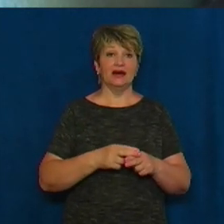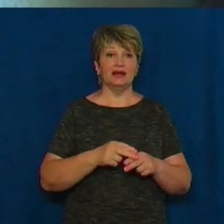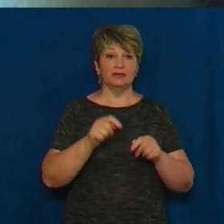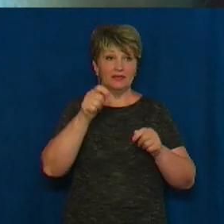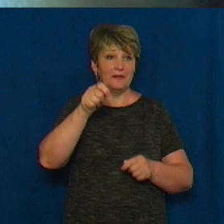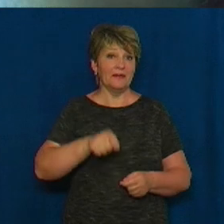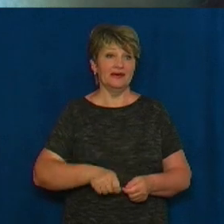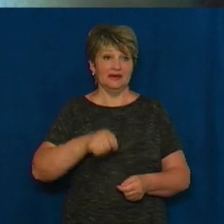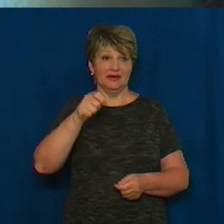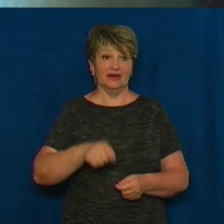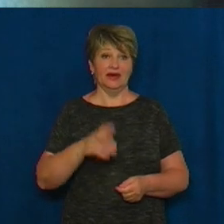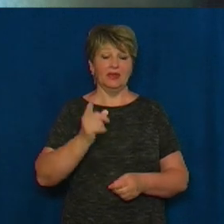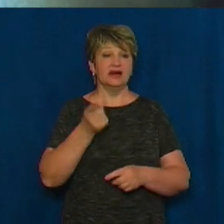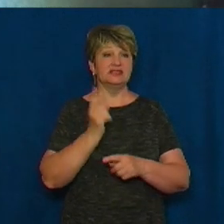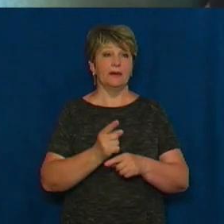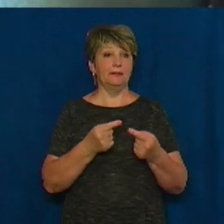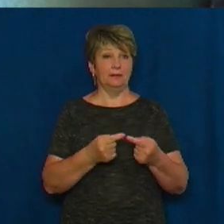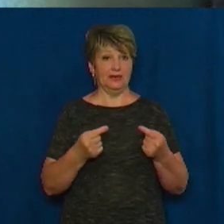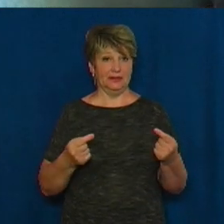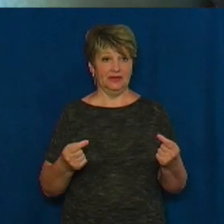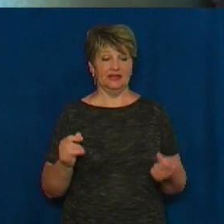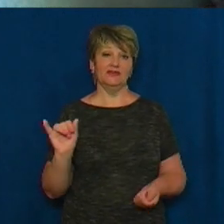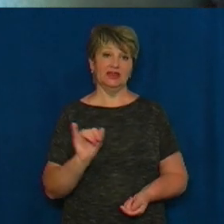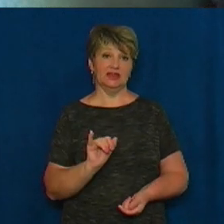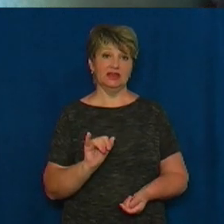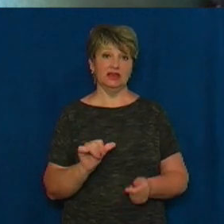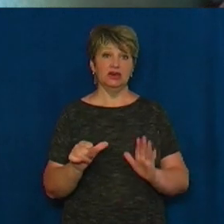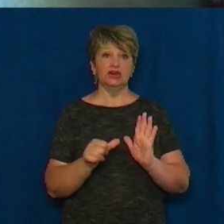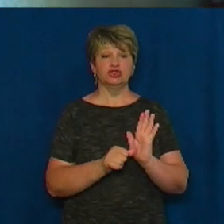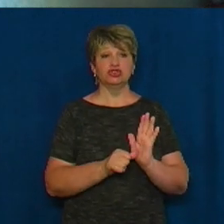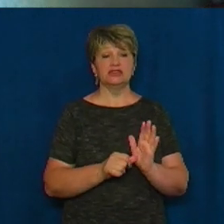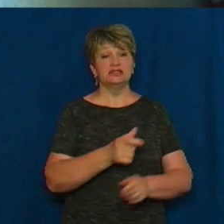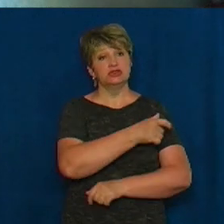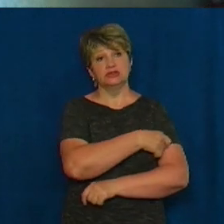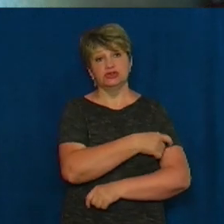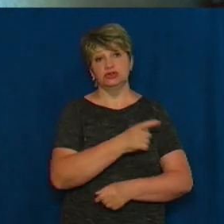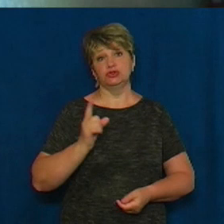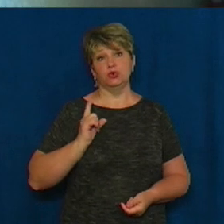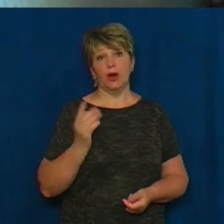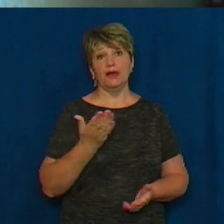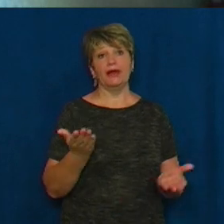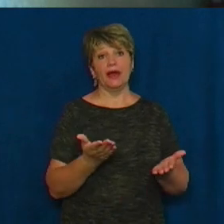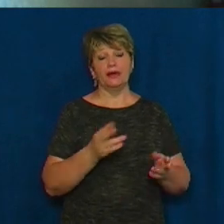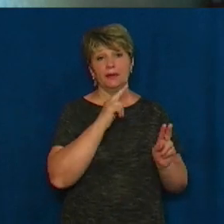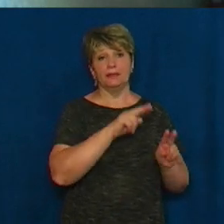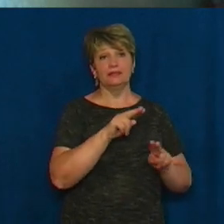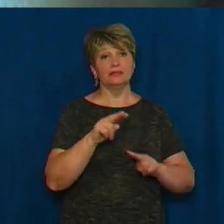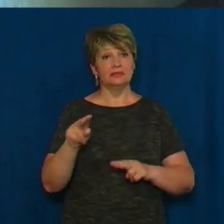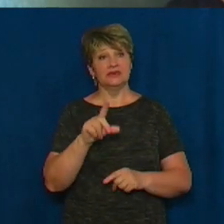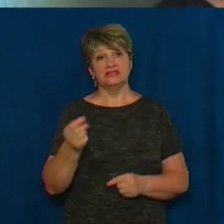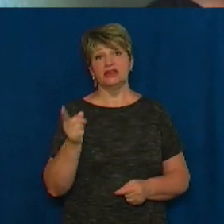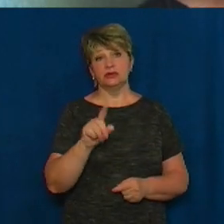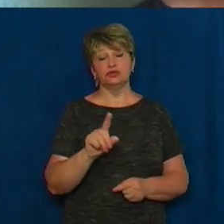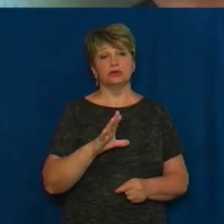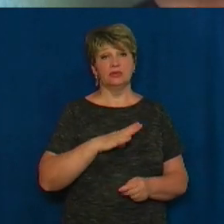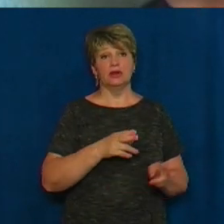заборонених предметів. І шість чергових, які спостерігають за тим, щоб був порядок